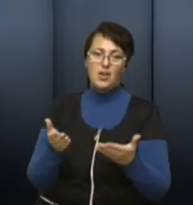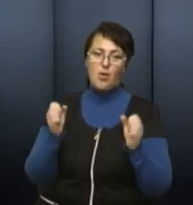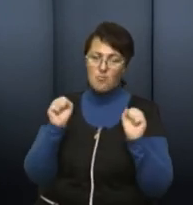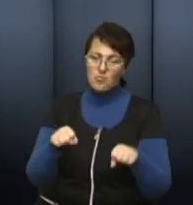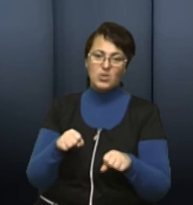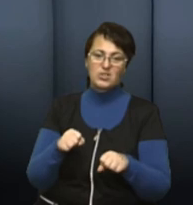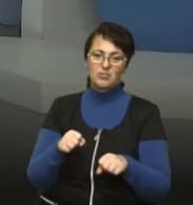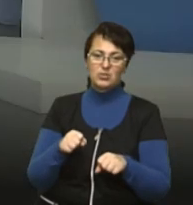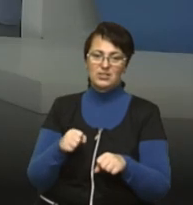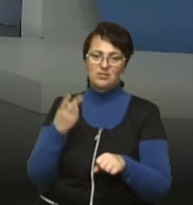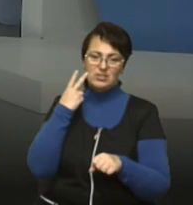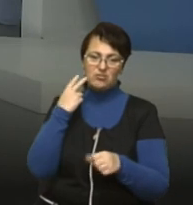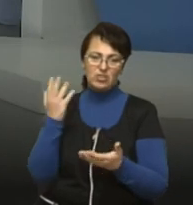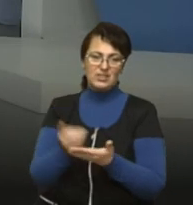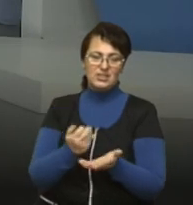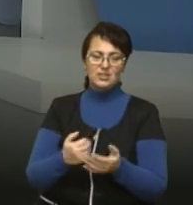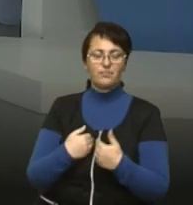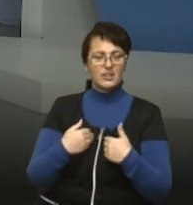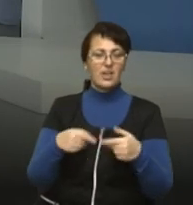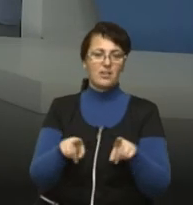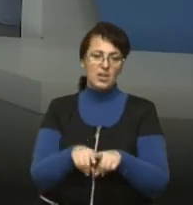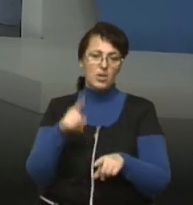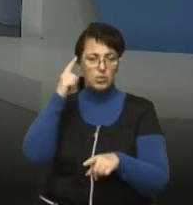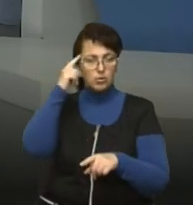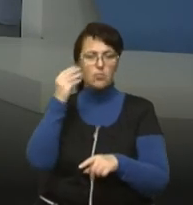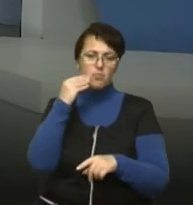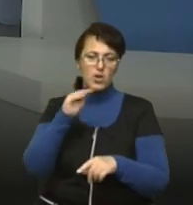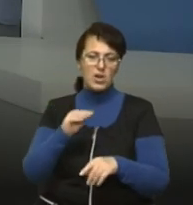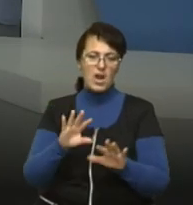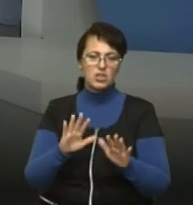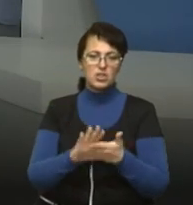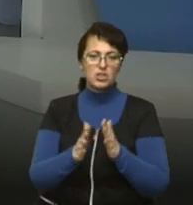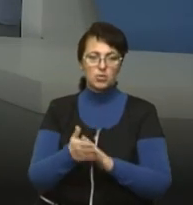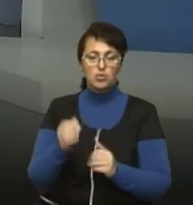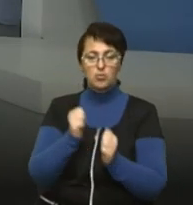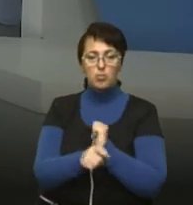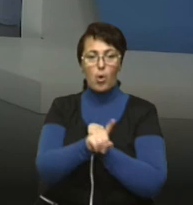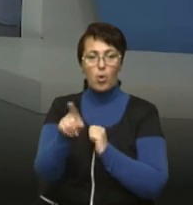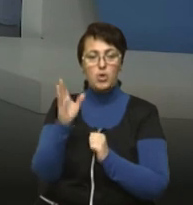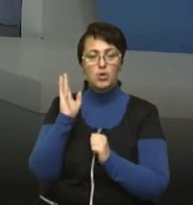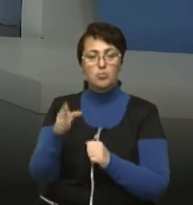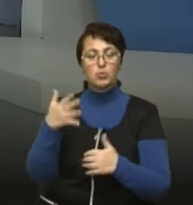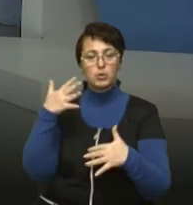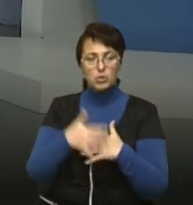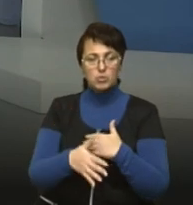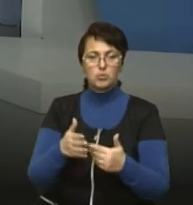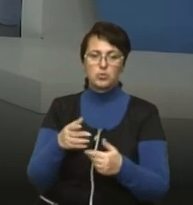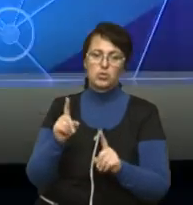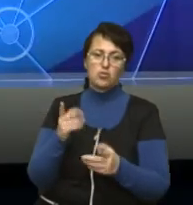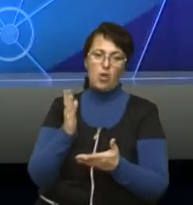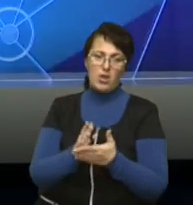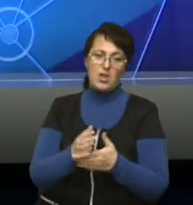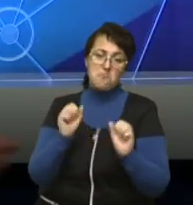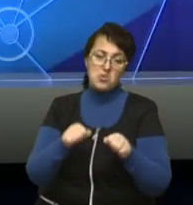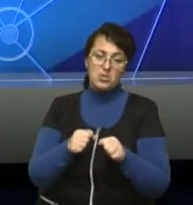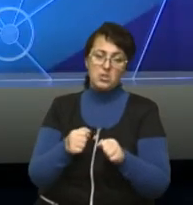потреби заплакуватись. Я також думаю, що це покраща ситуація, тому що кожен буде розуміти, що є альтернатива зупинитися на більші вістині від центральні